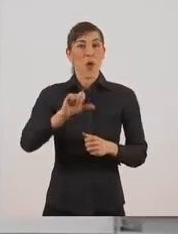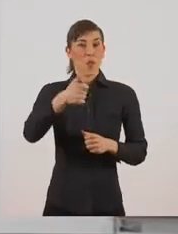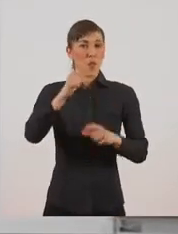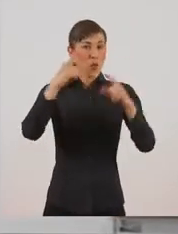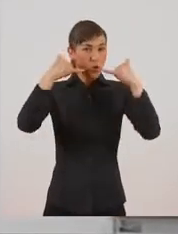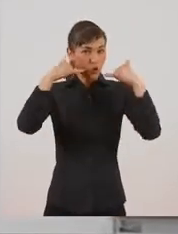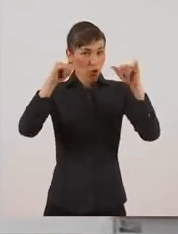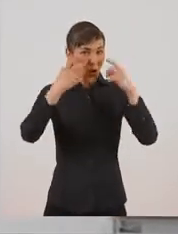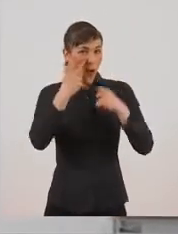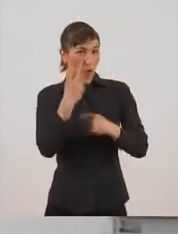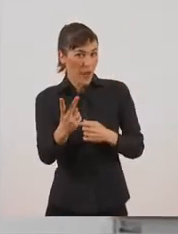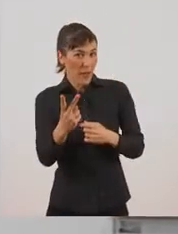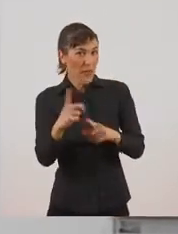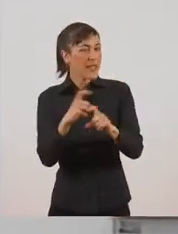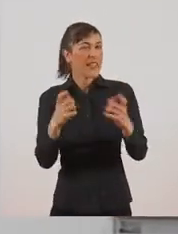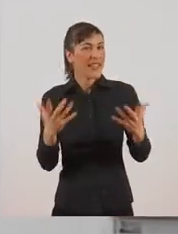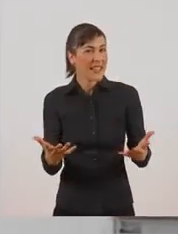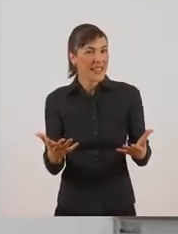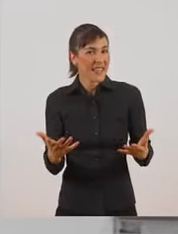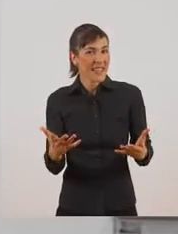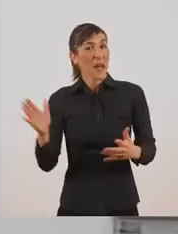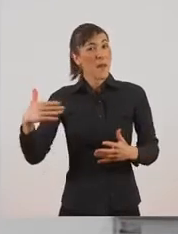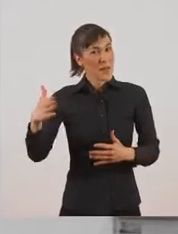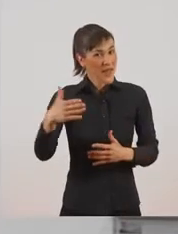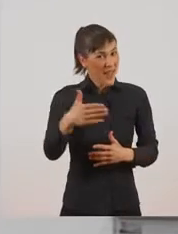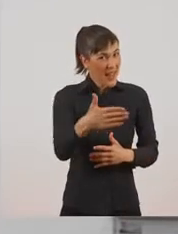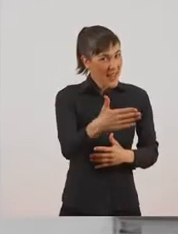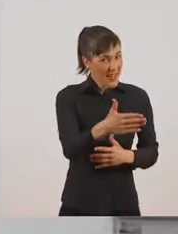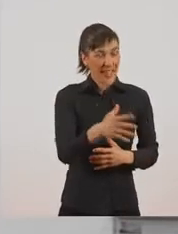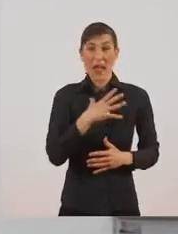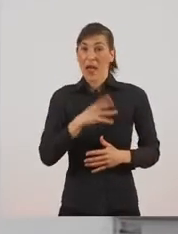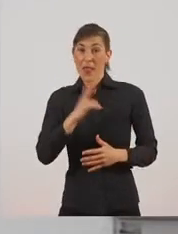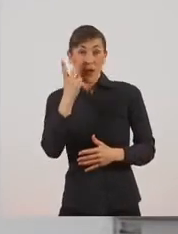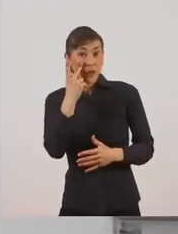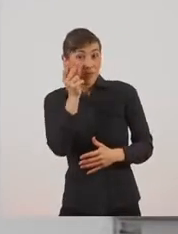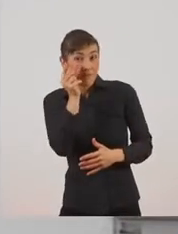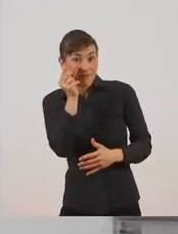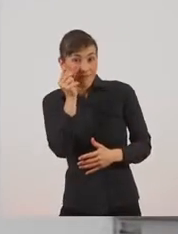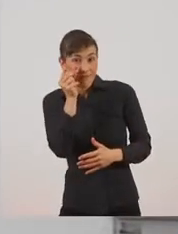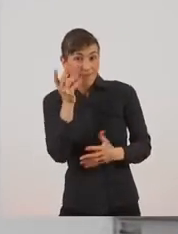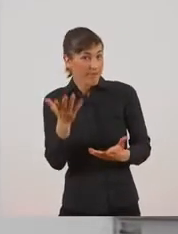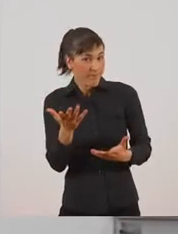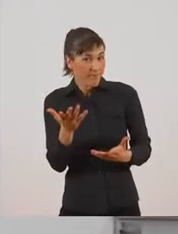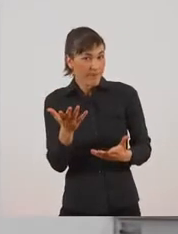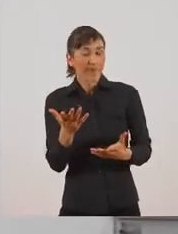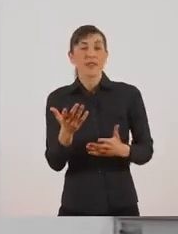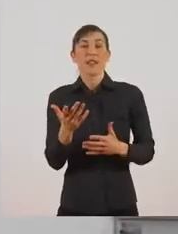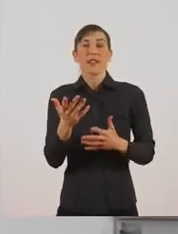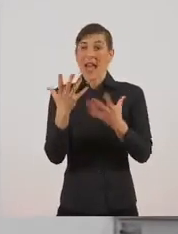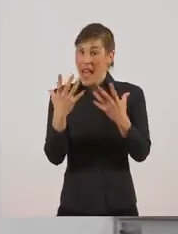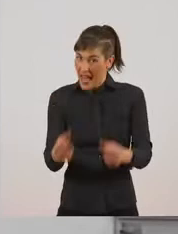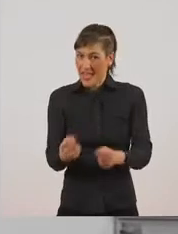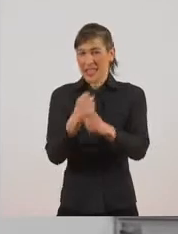μαζό που βλέπουμε εδώ πέρα είναι πολύ ωραίο το ψάρι. Θέλω να παρατηρήσετε ότι το ψάρι έχει